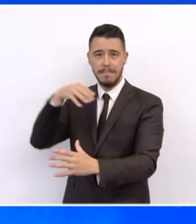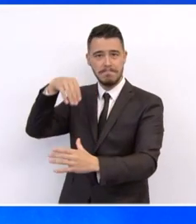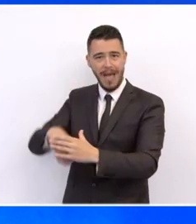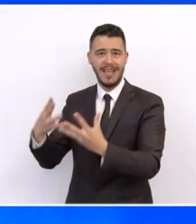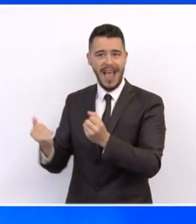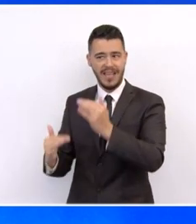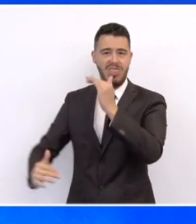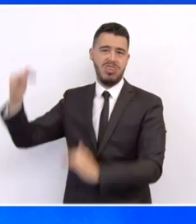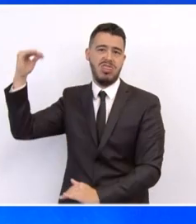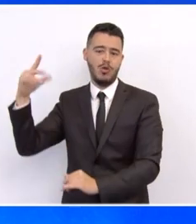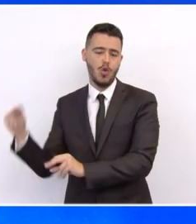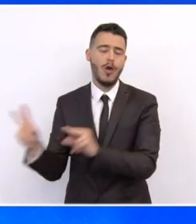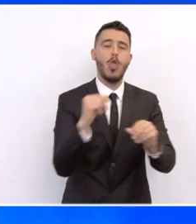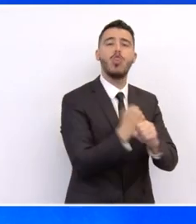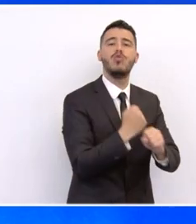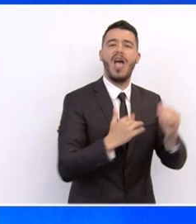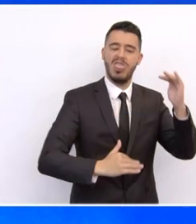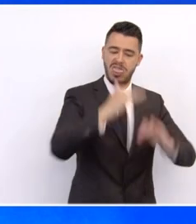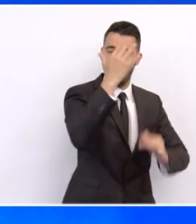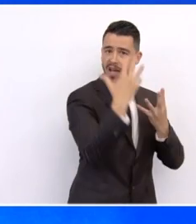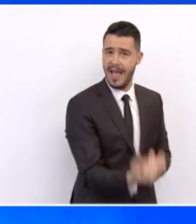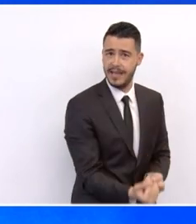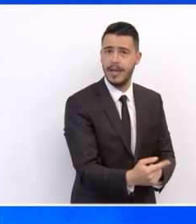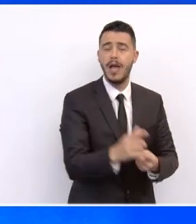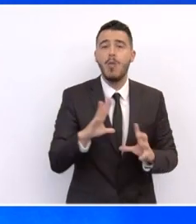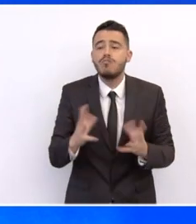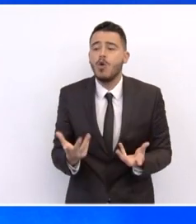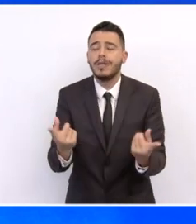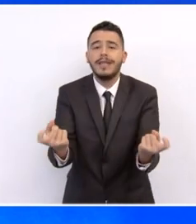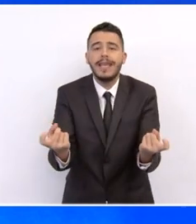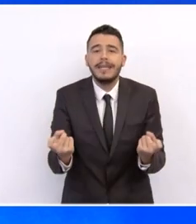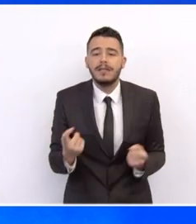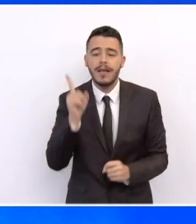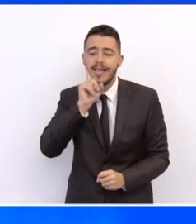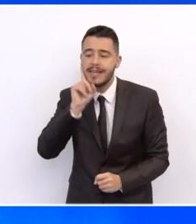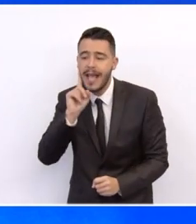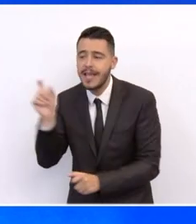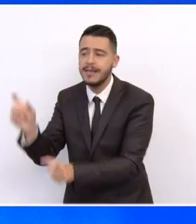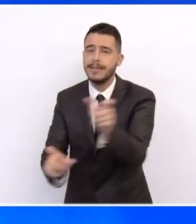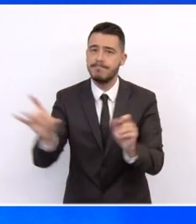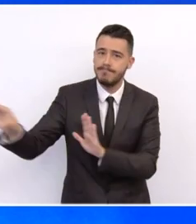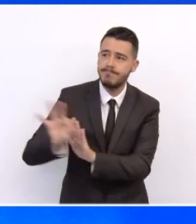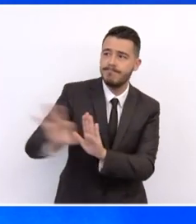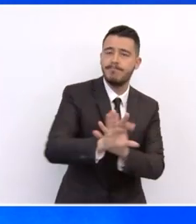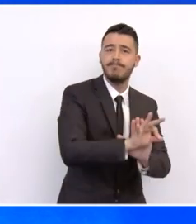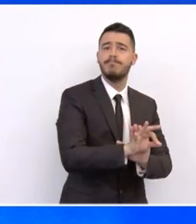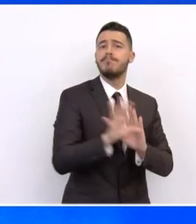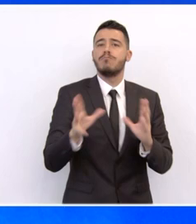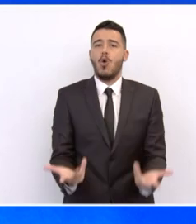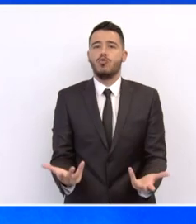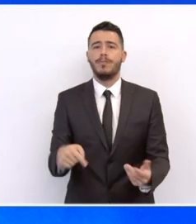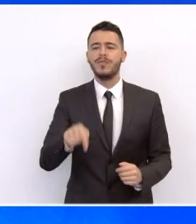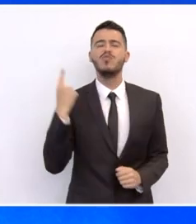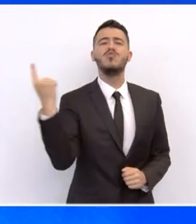επιχειρήσης για να δώσουμε περισσότερες ευκαιρίες στις γυναίκες στον επαγγελματικό στήβο, γιατί έχουμε τόσο υψηλό ποσοστό αδήλωτης ή